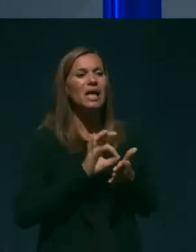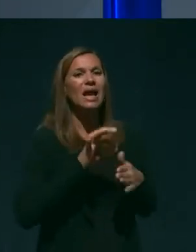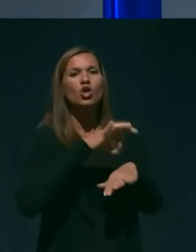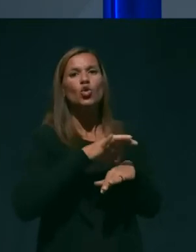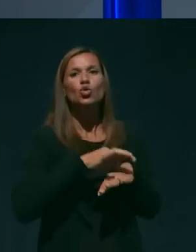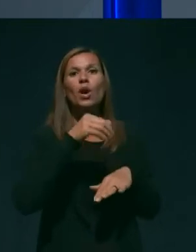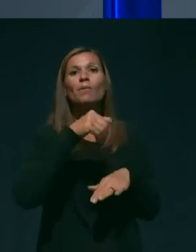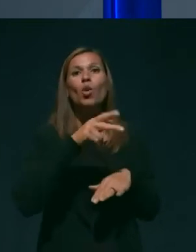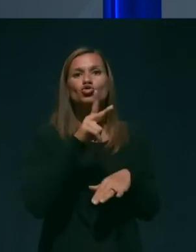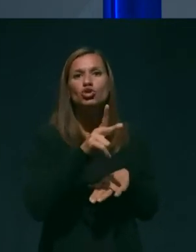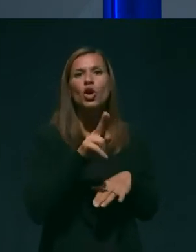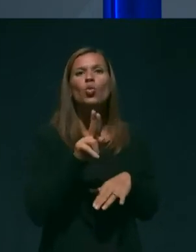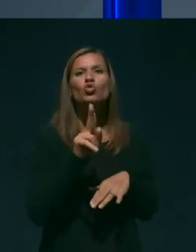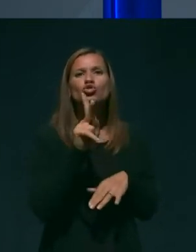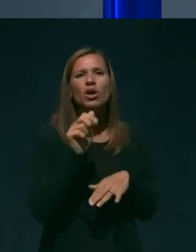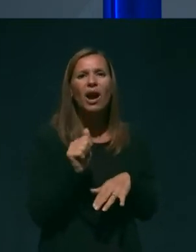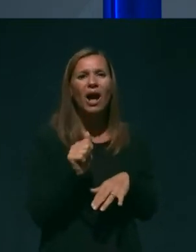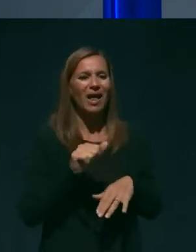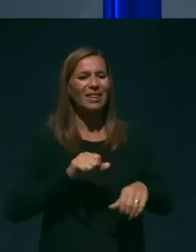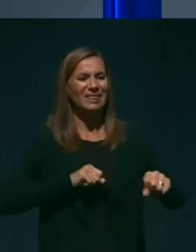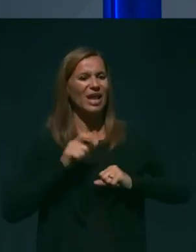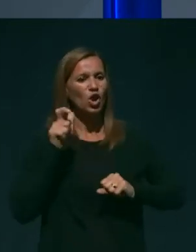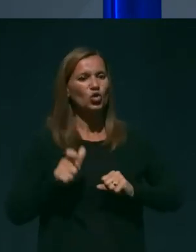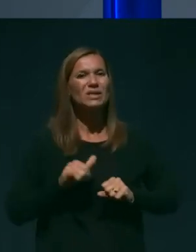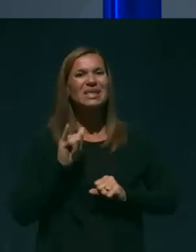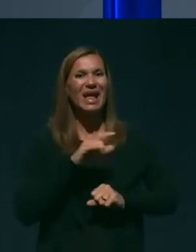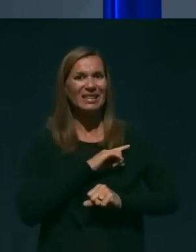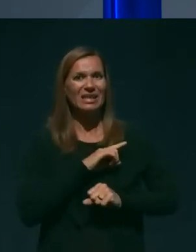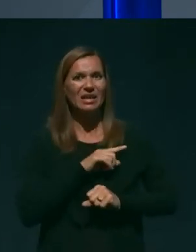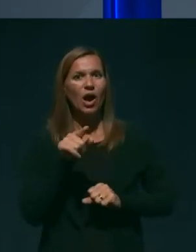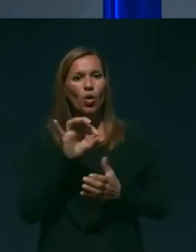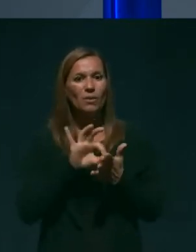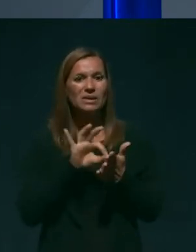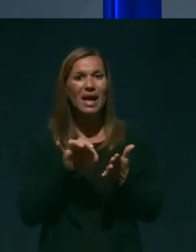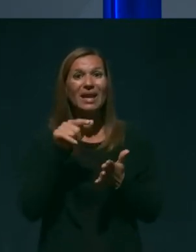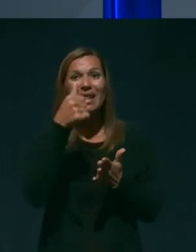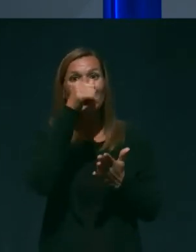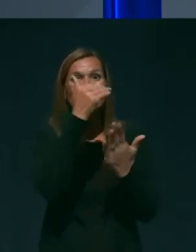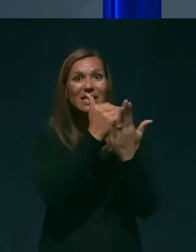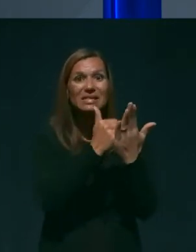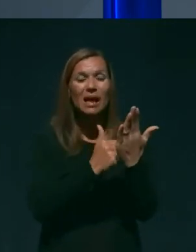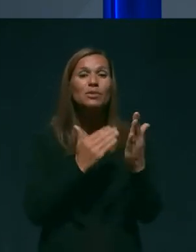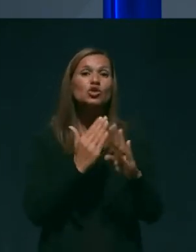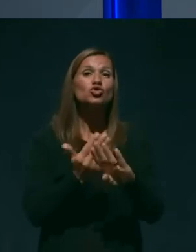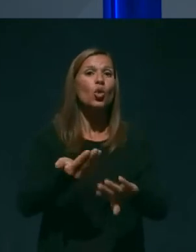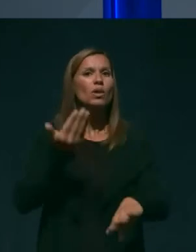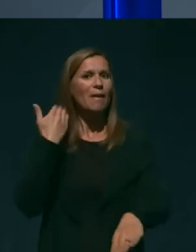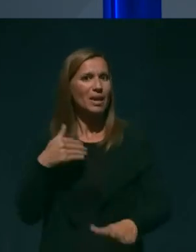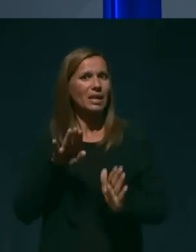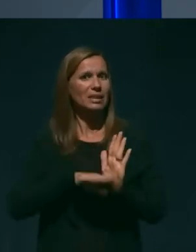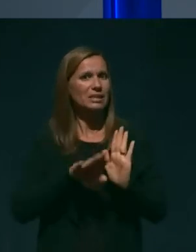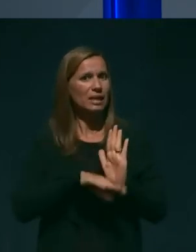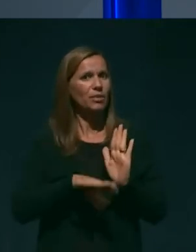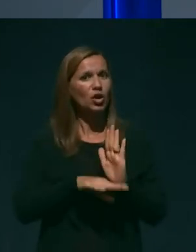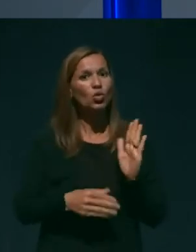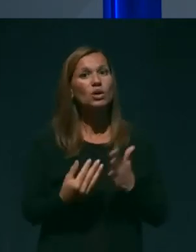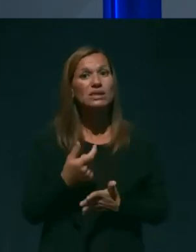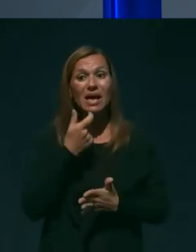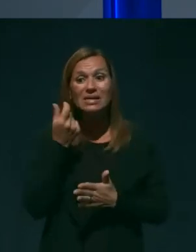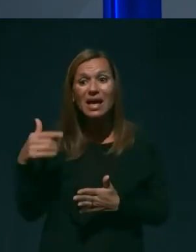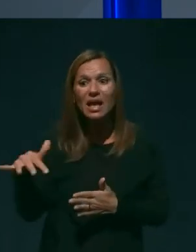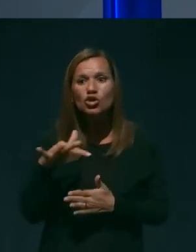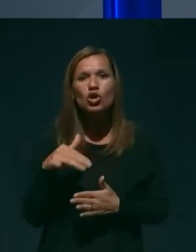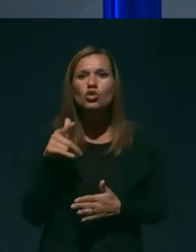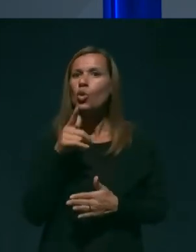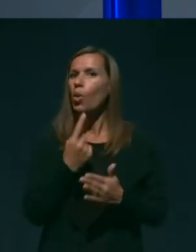Urška Močnik, direktorica Idrija, ki je napisala, da so te seznami v naprej diskriminatorni do starejših in da bo prišlo